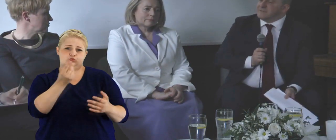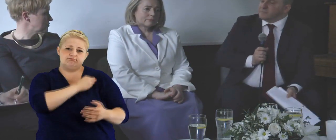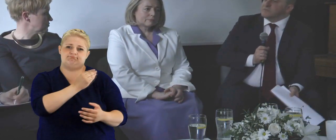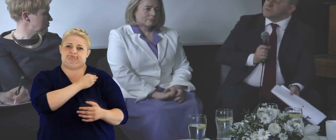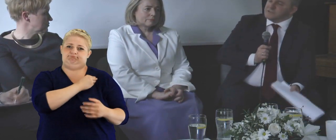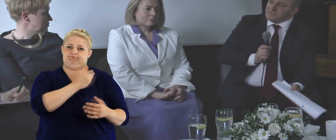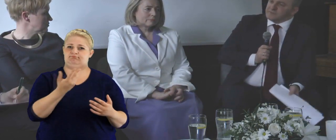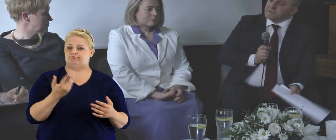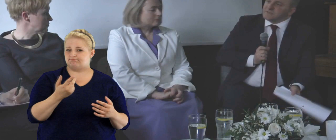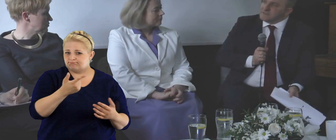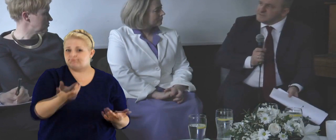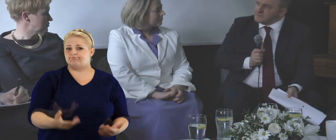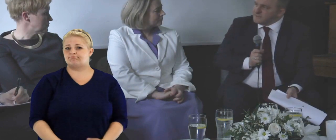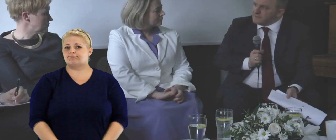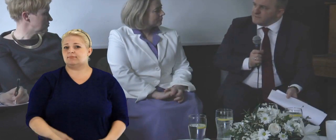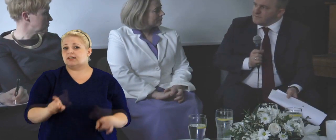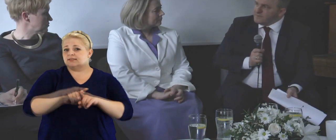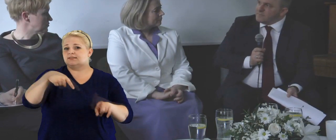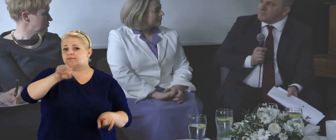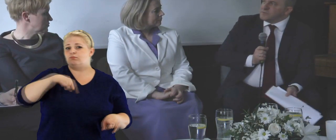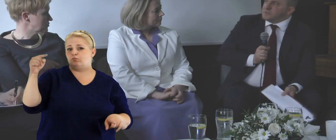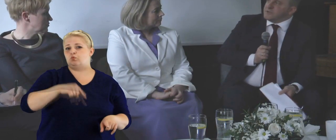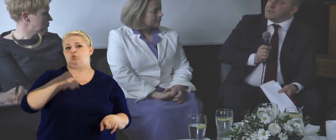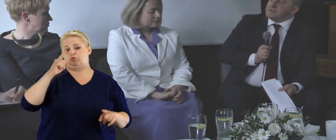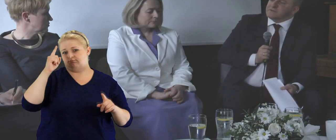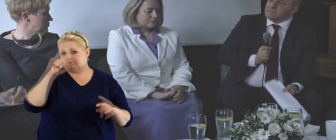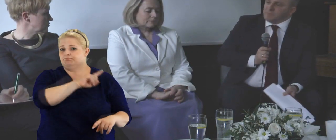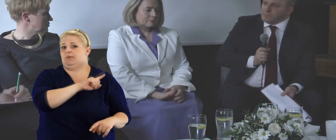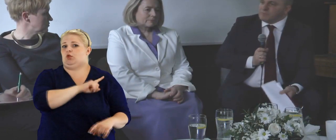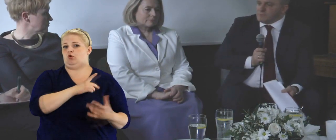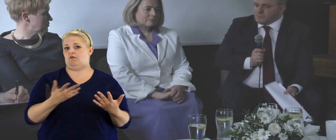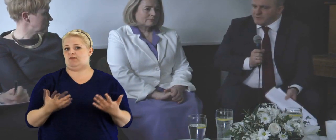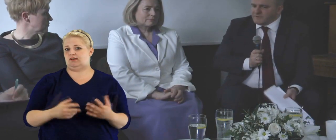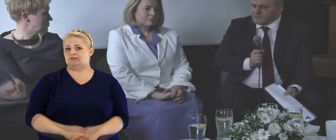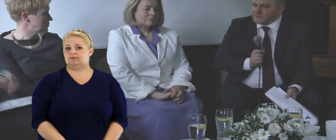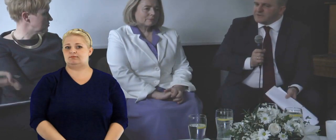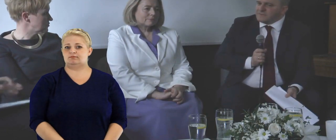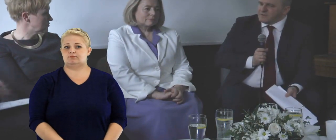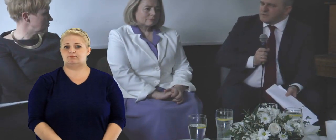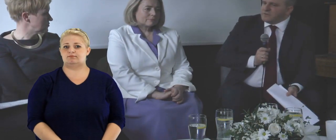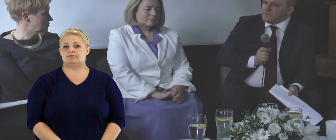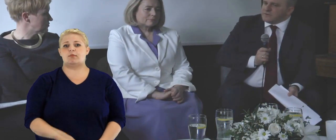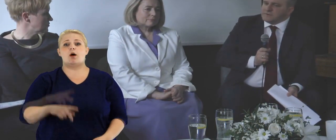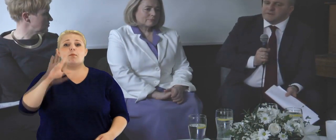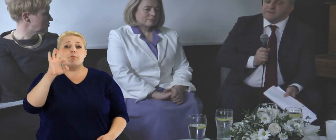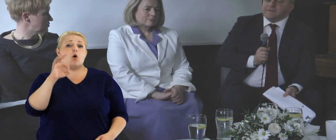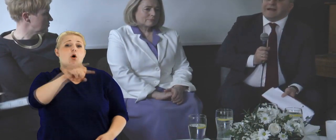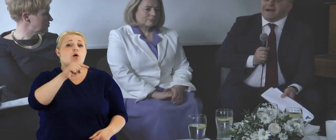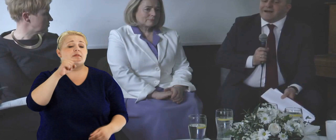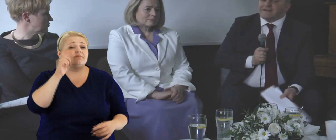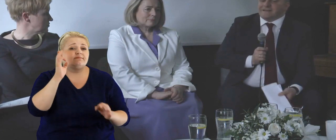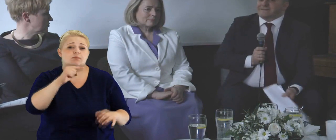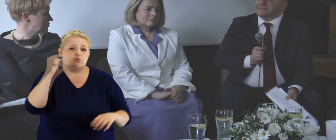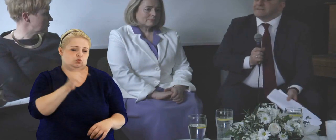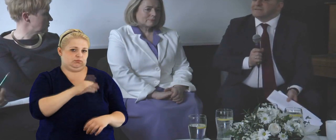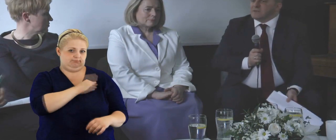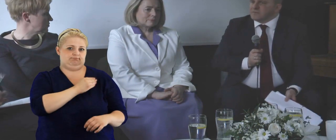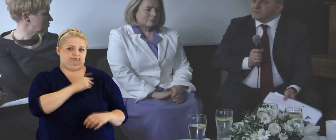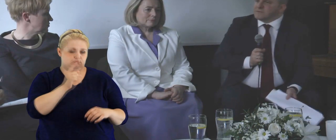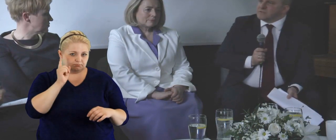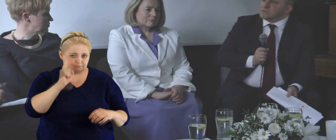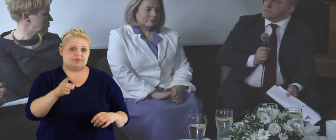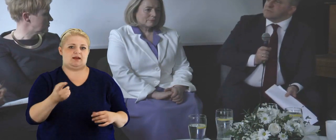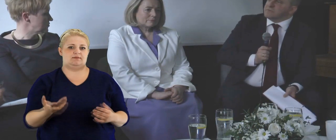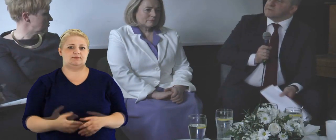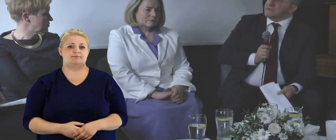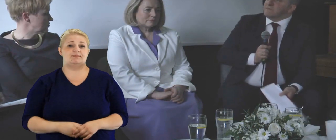ale sam muszę wiedzieć, że zawsze jest tendencyjna, ponieważ ona musi podawać rzetelne, wiarygodne fakty, ale jest tendencyjna